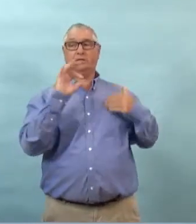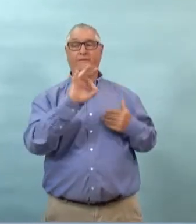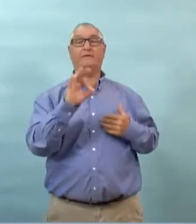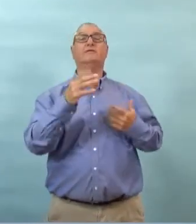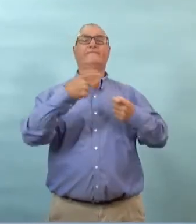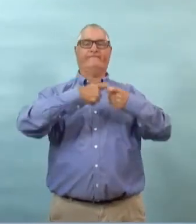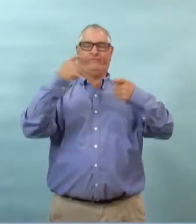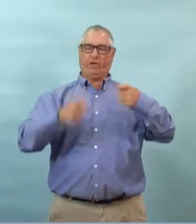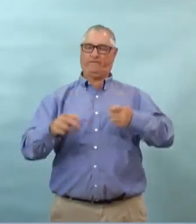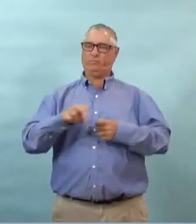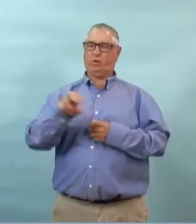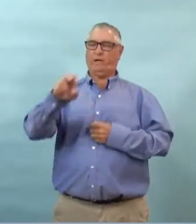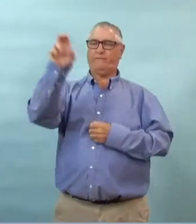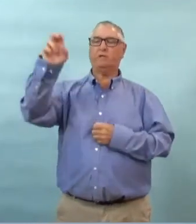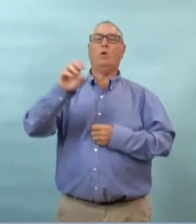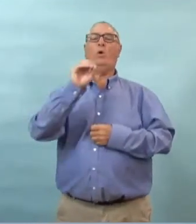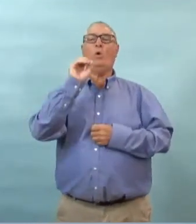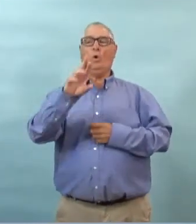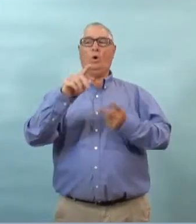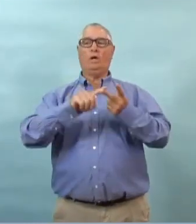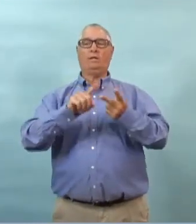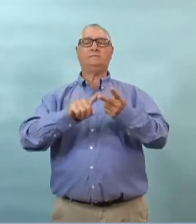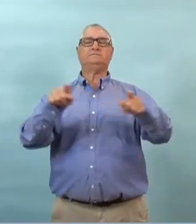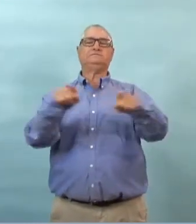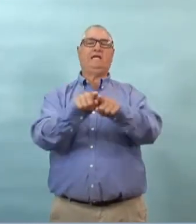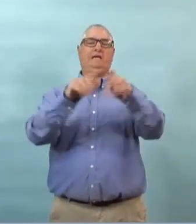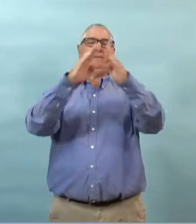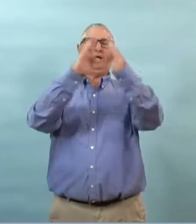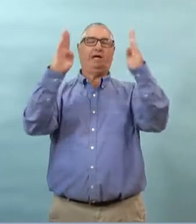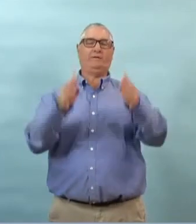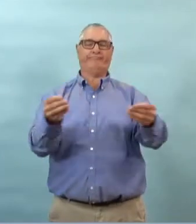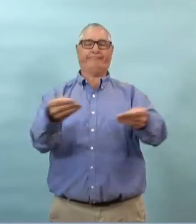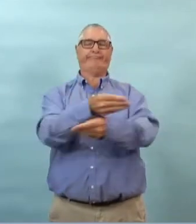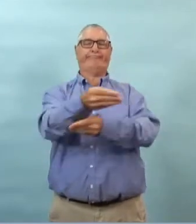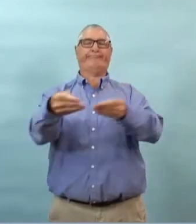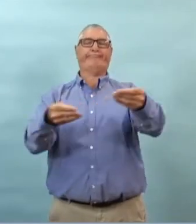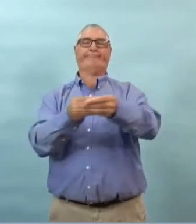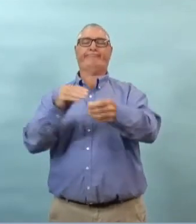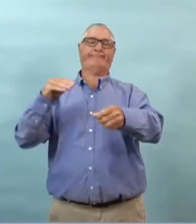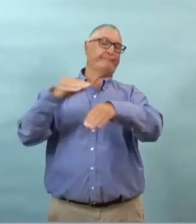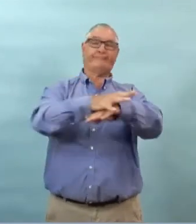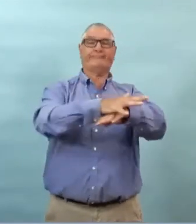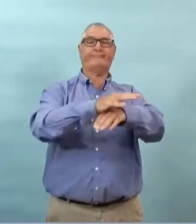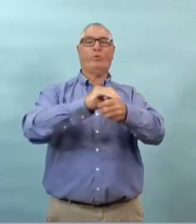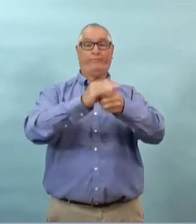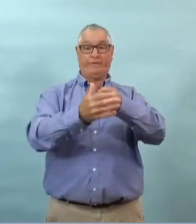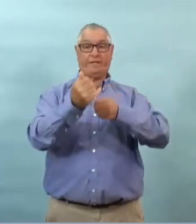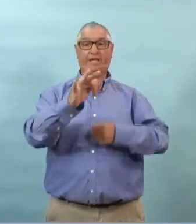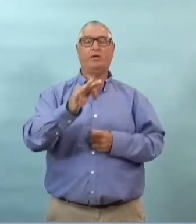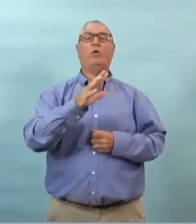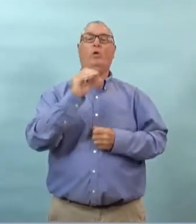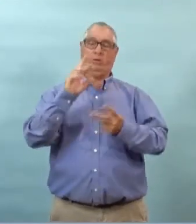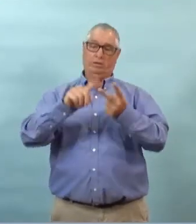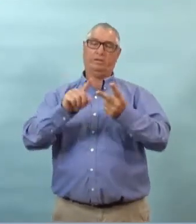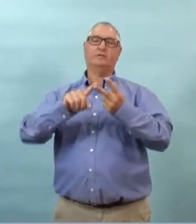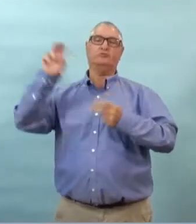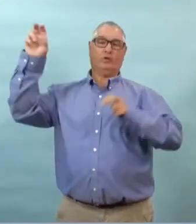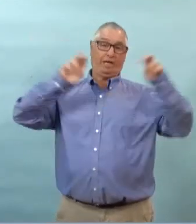sont soit liés à des déplacements ou alors liés à des contacts rapprochés avec des cas connus au sein même d'une même maison